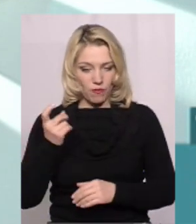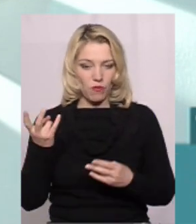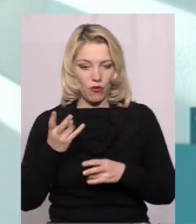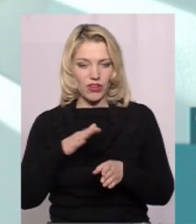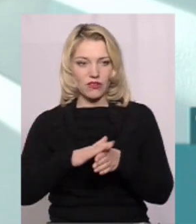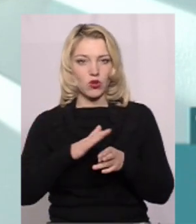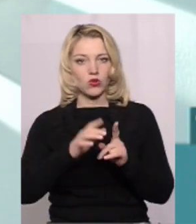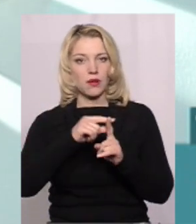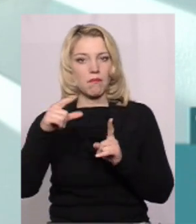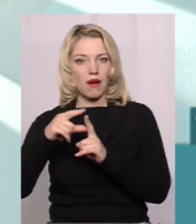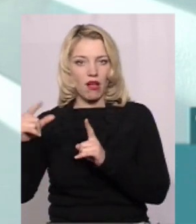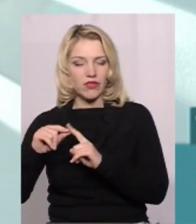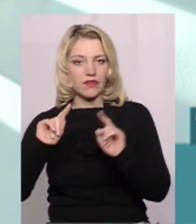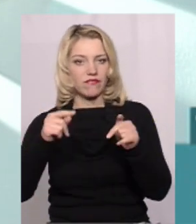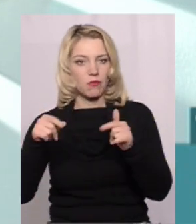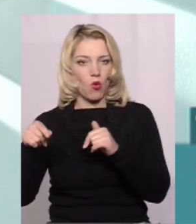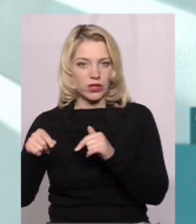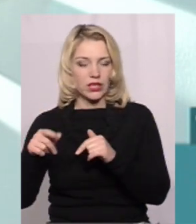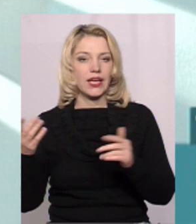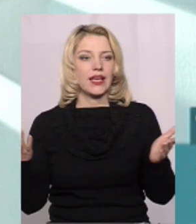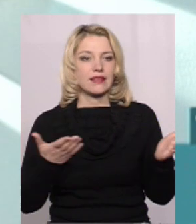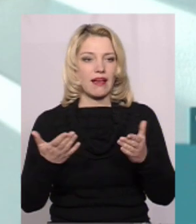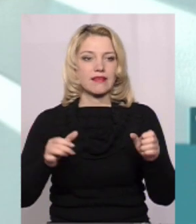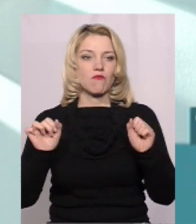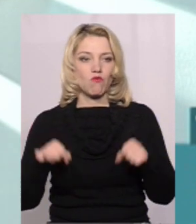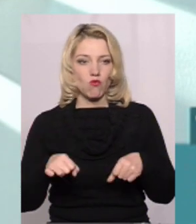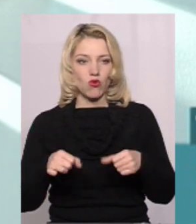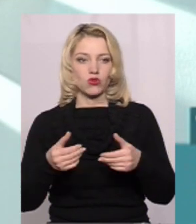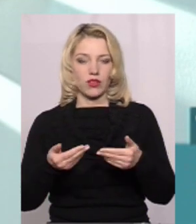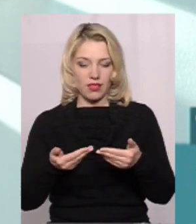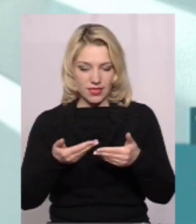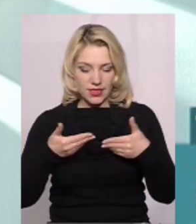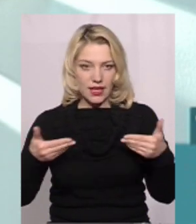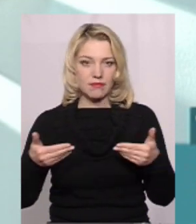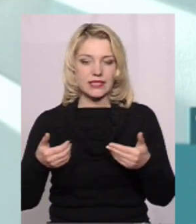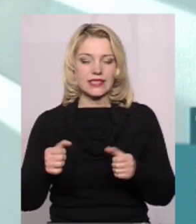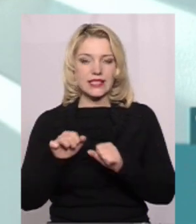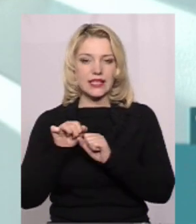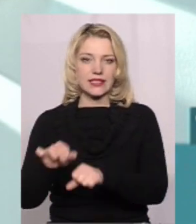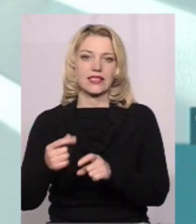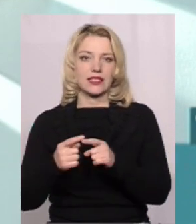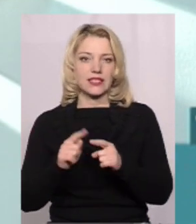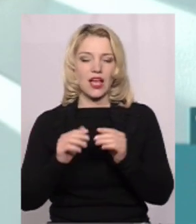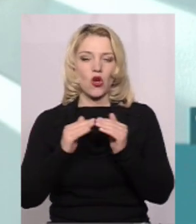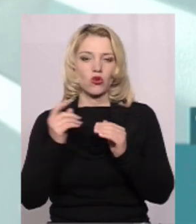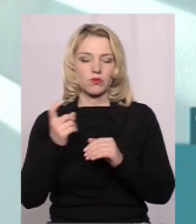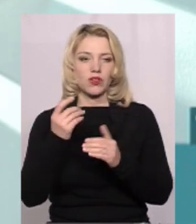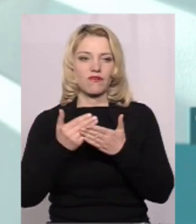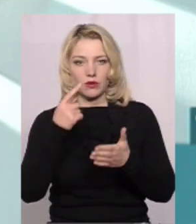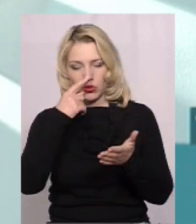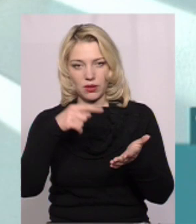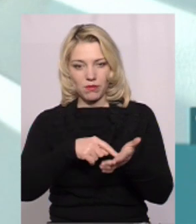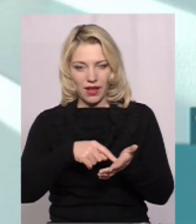ряд правил, вимог, які можуть нам в певній мірі захистити це господарство від потрапляння